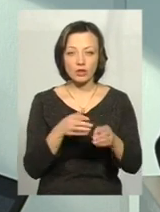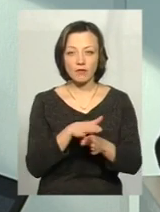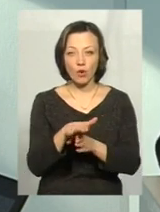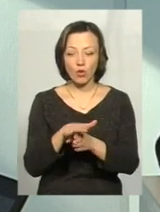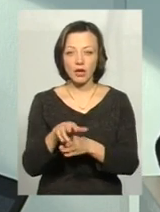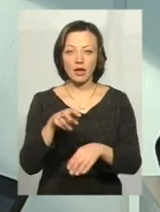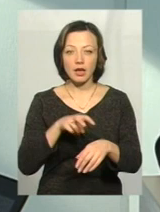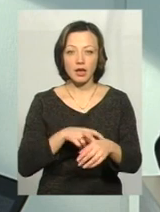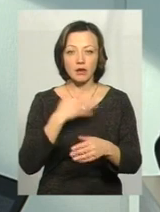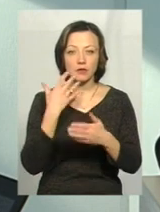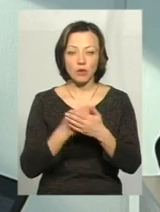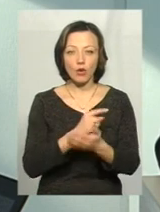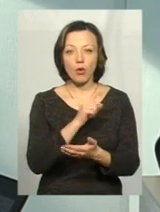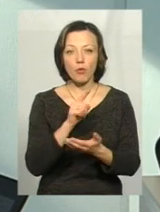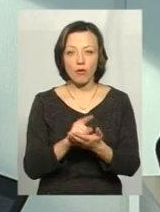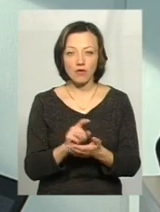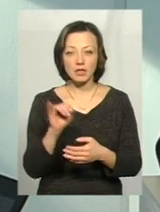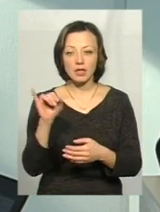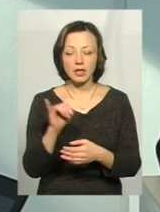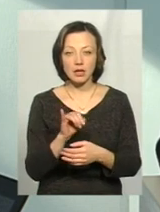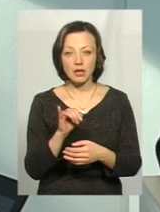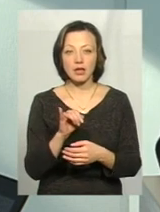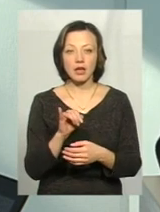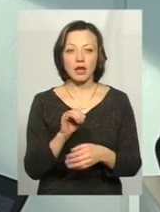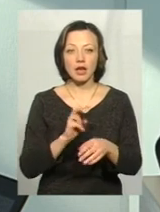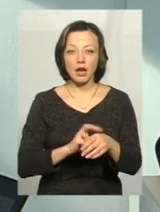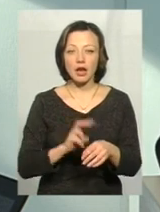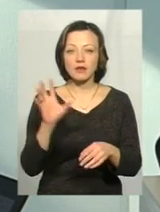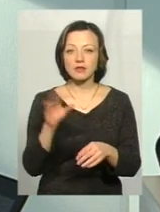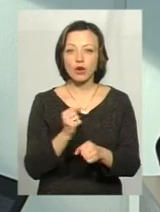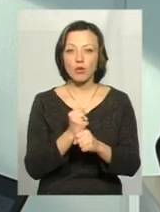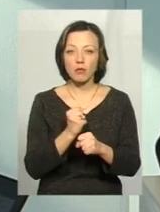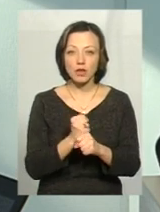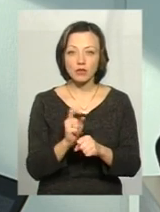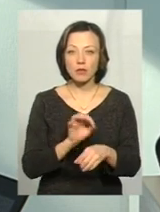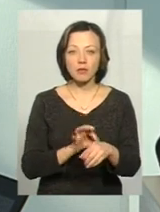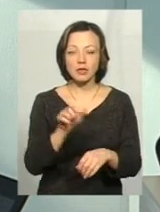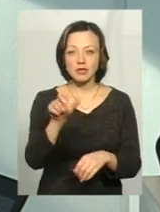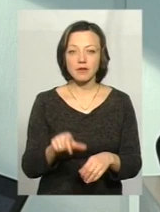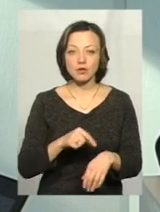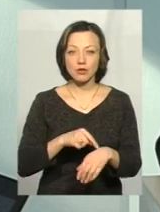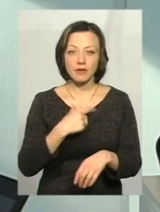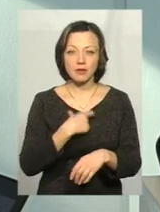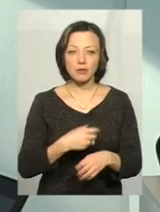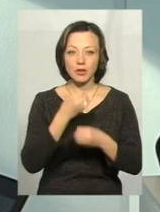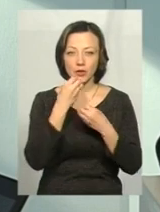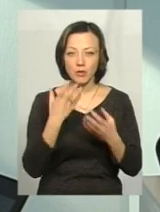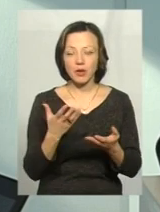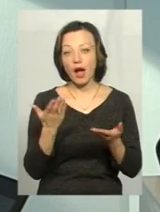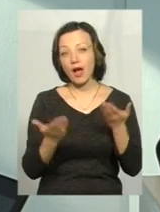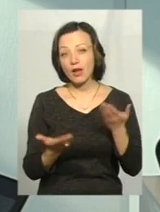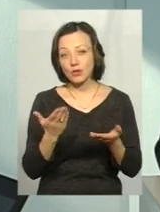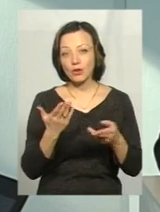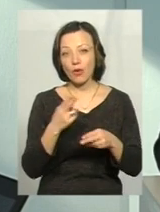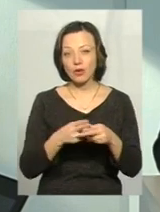лікарем своїх обов'язків і призюмується, що лікар буде все робити для того, щоб пацієнт відчував себе добре, гарний, Але якщо